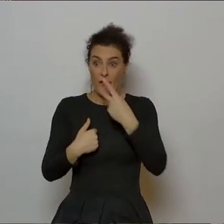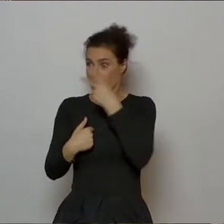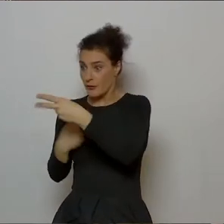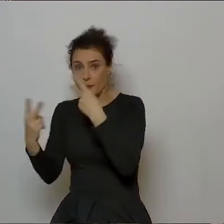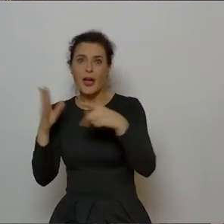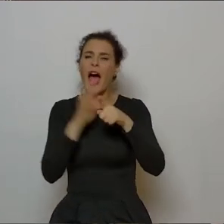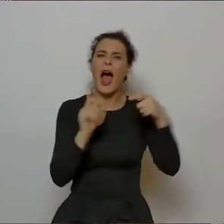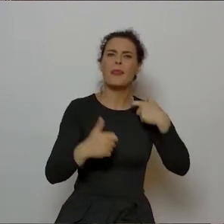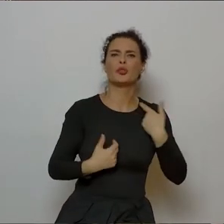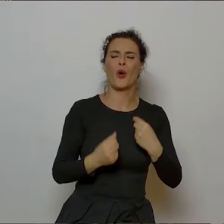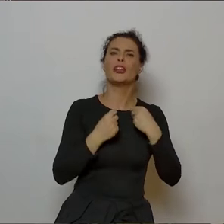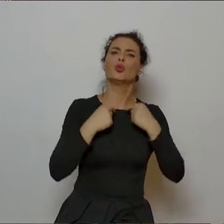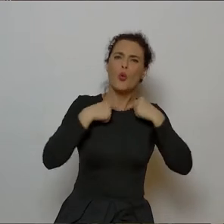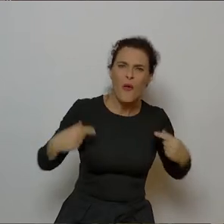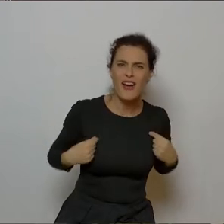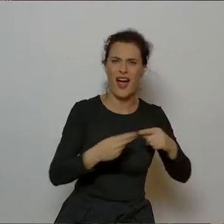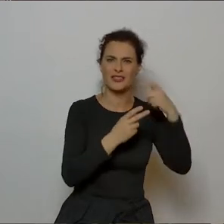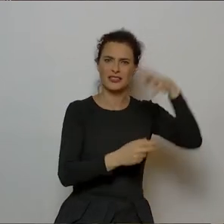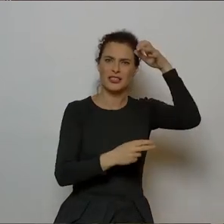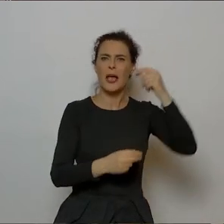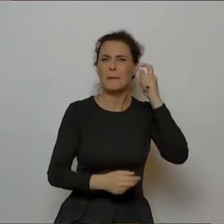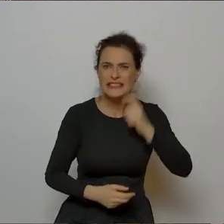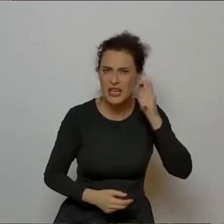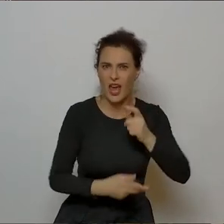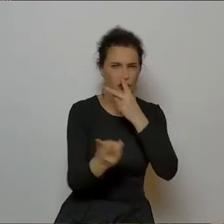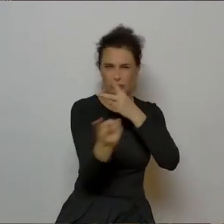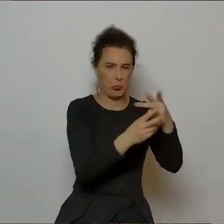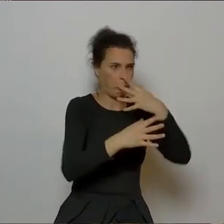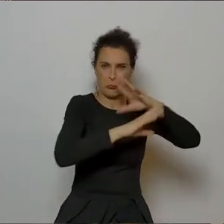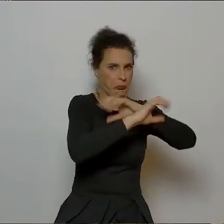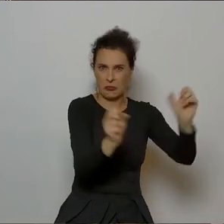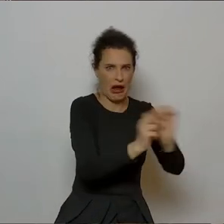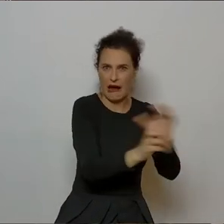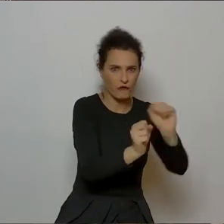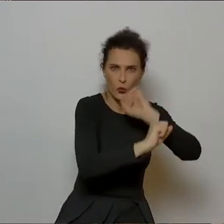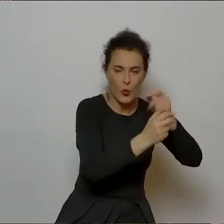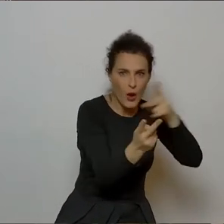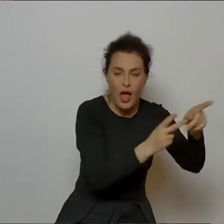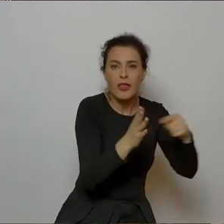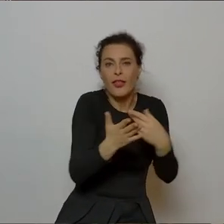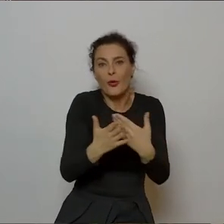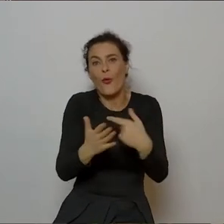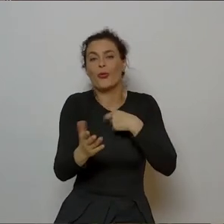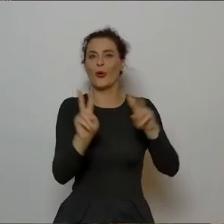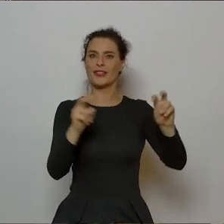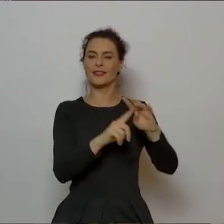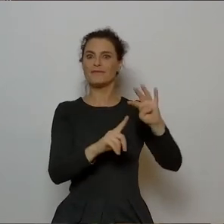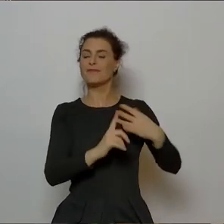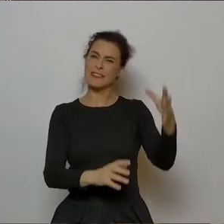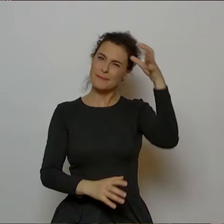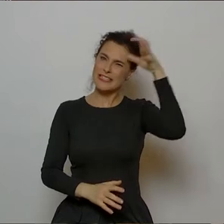Mickiewicza, u Słowackiego, a nawet u Krasińskiego Zygmunta, którego bardzo cenię też i poważam. Czyli miano czwartego wieszcza